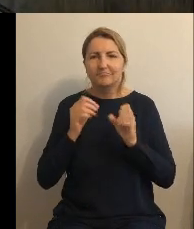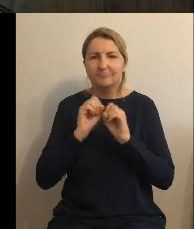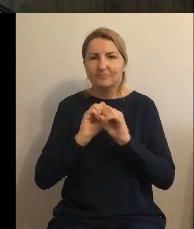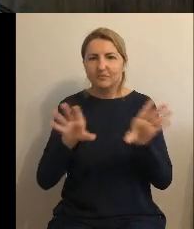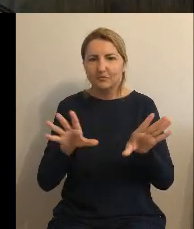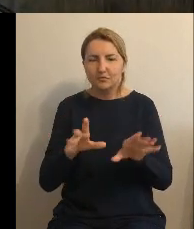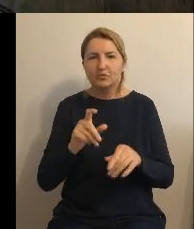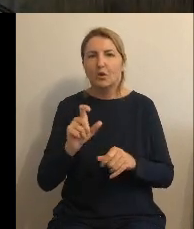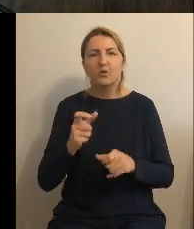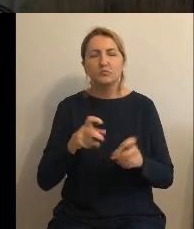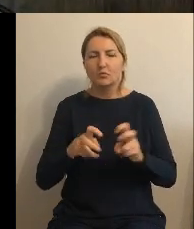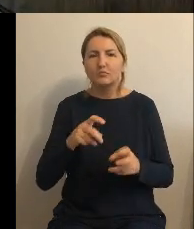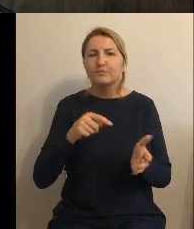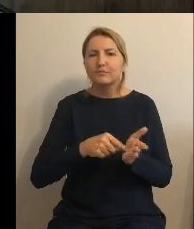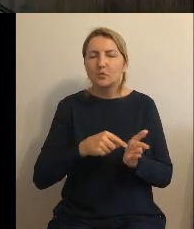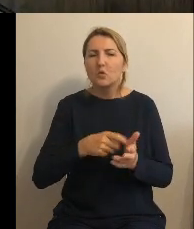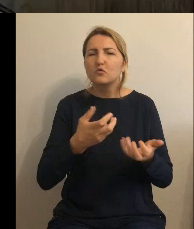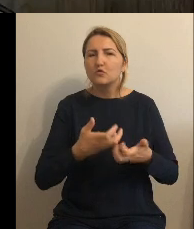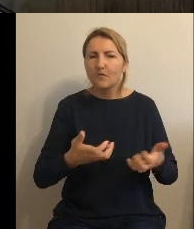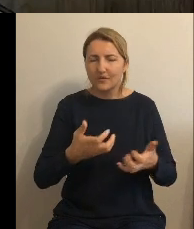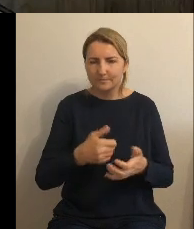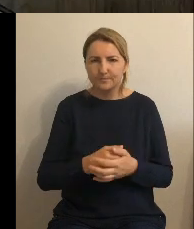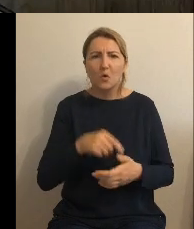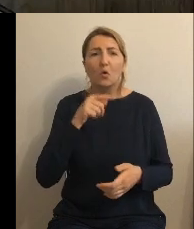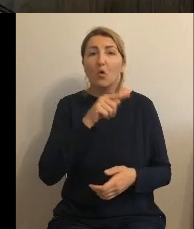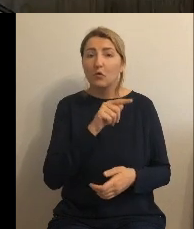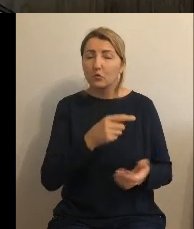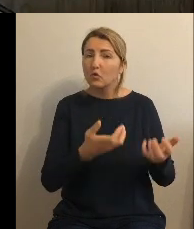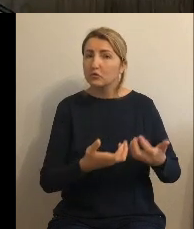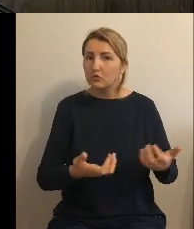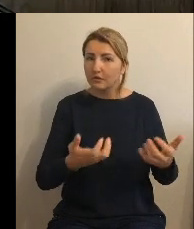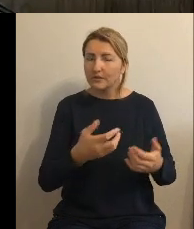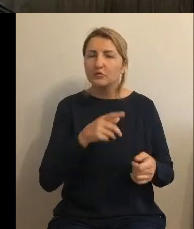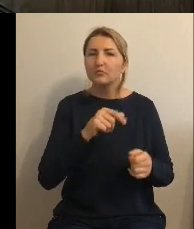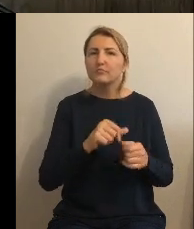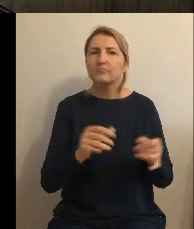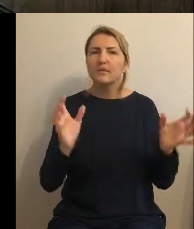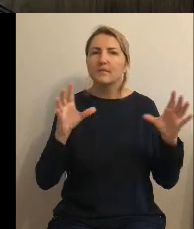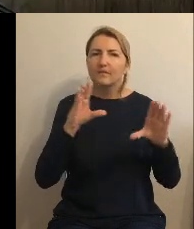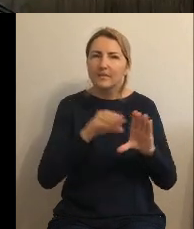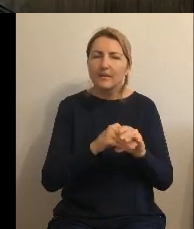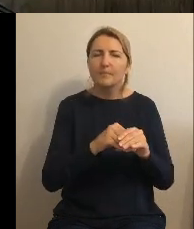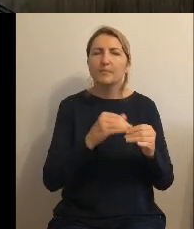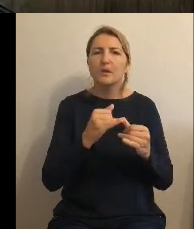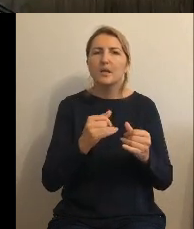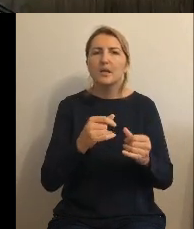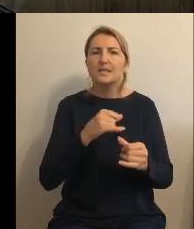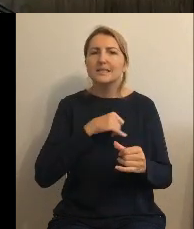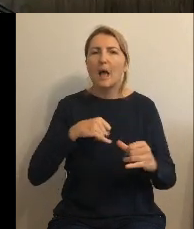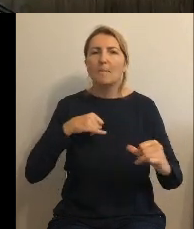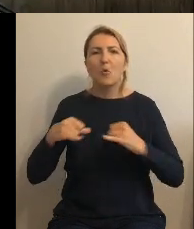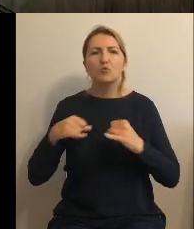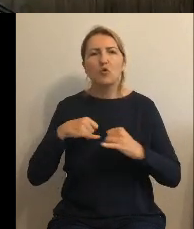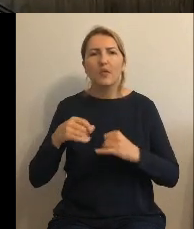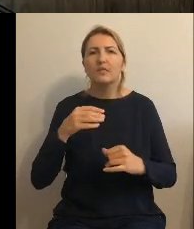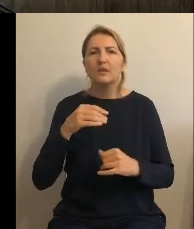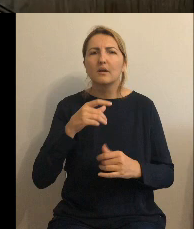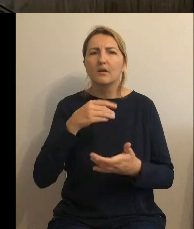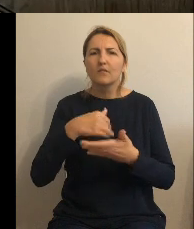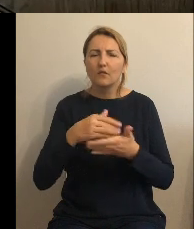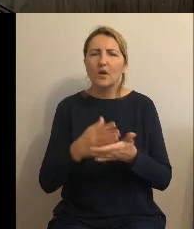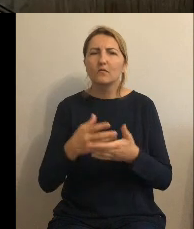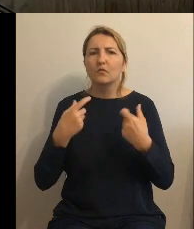stowarzyszenie, które zrzesza samorządy województwa kujawsko-pomorskiego. Kilkadziesiąt samorządów w tym